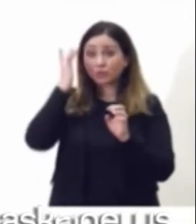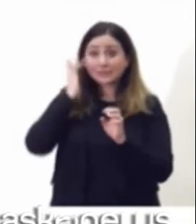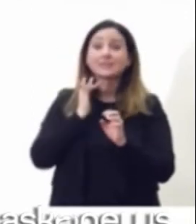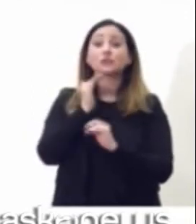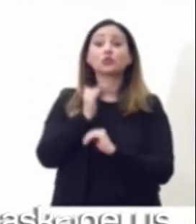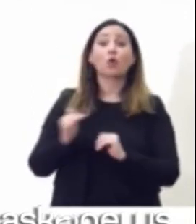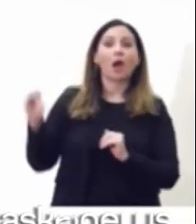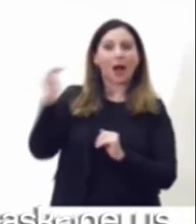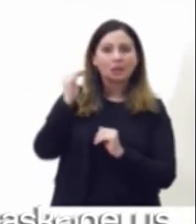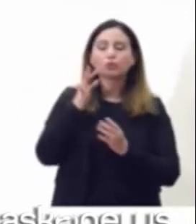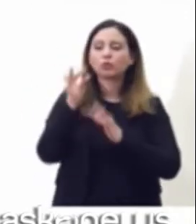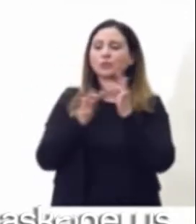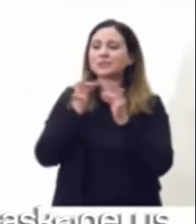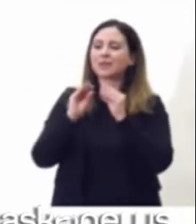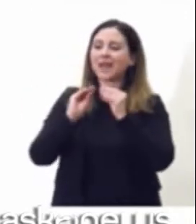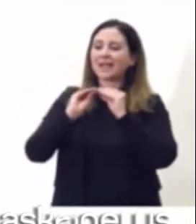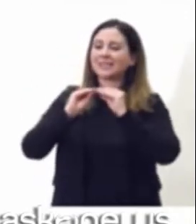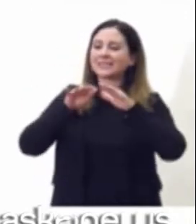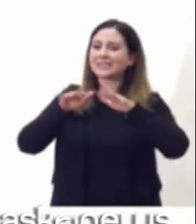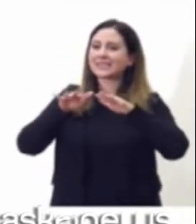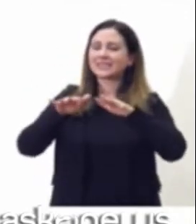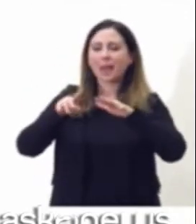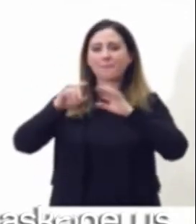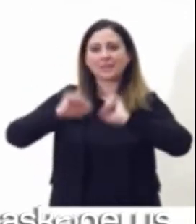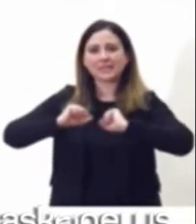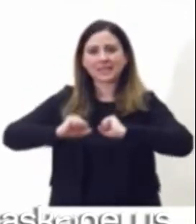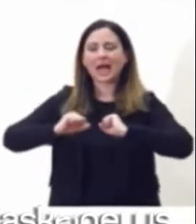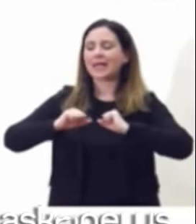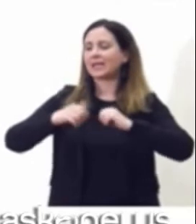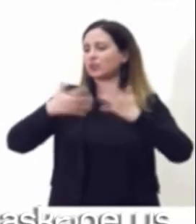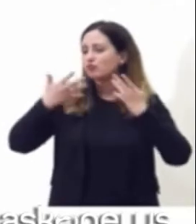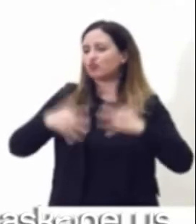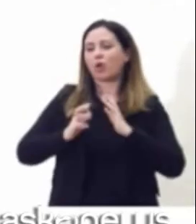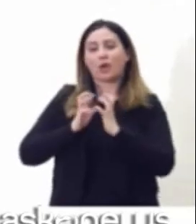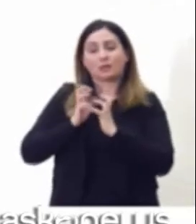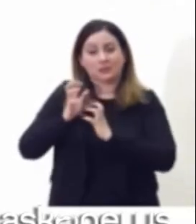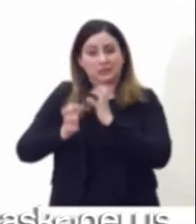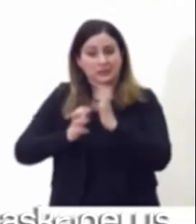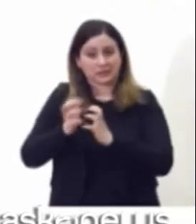ovviamente i loro sistemi sanitari sono sotto stress, indipendentemente dallo scenario.